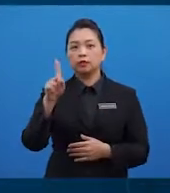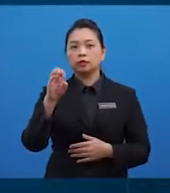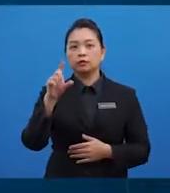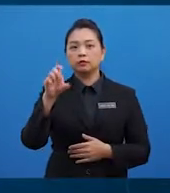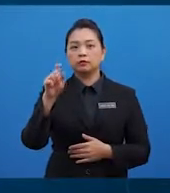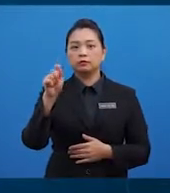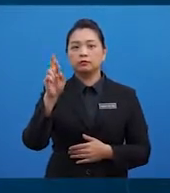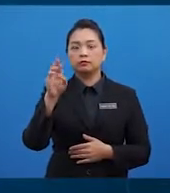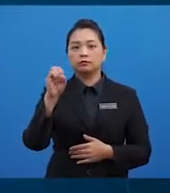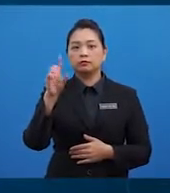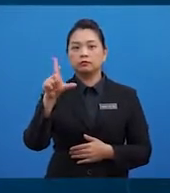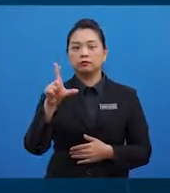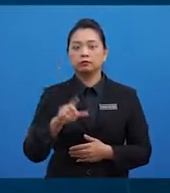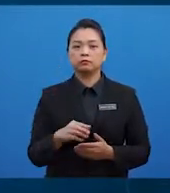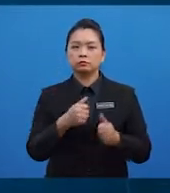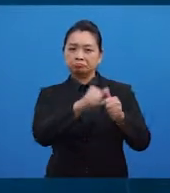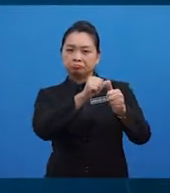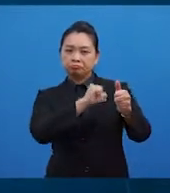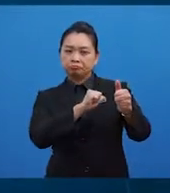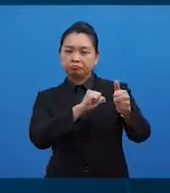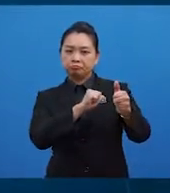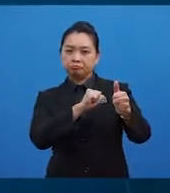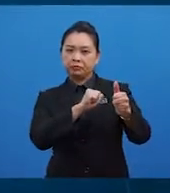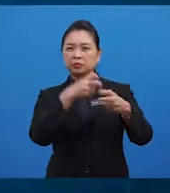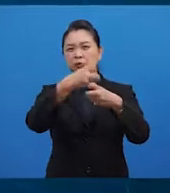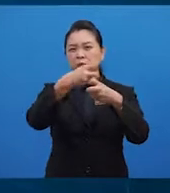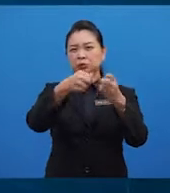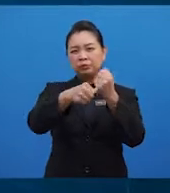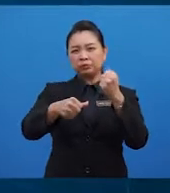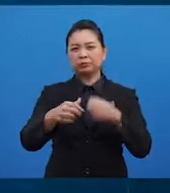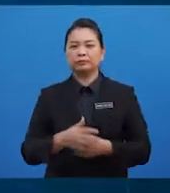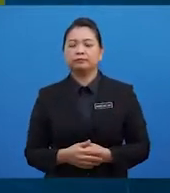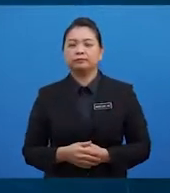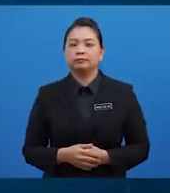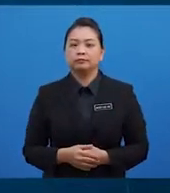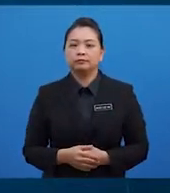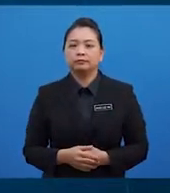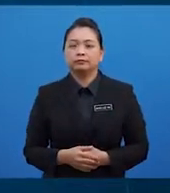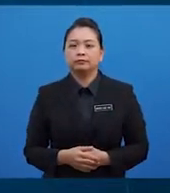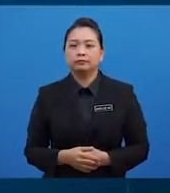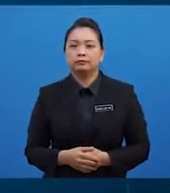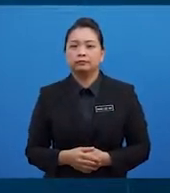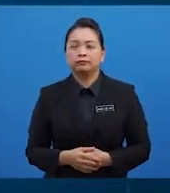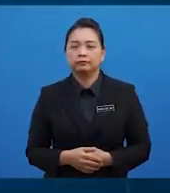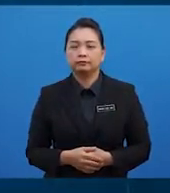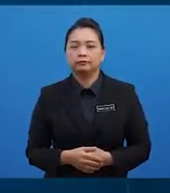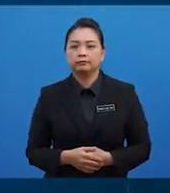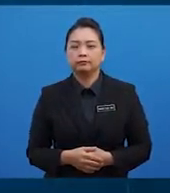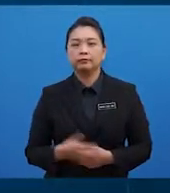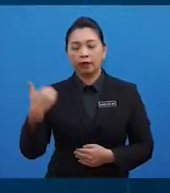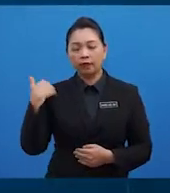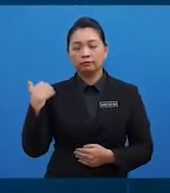mengelakkan dari sebelit dan melicinkan pergerakan najis. Ia boleh didapati